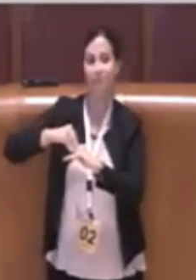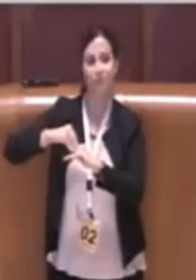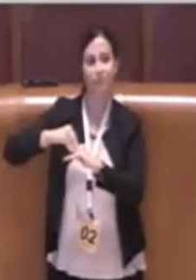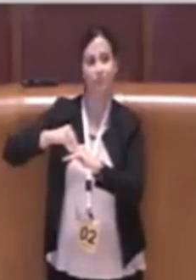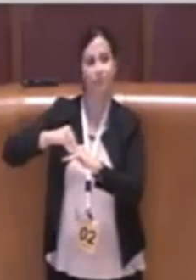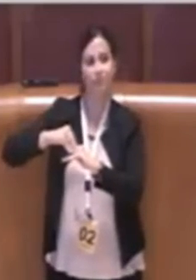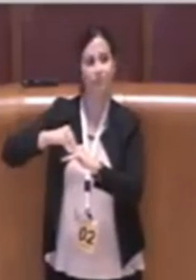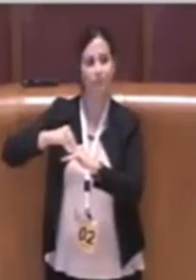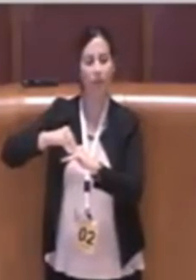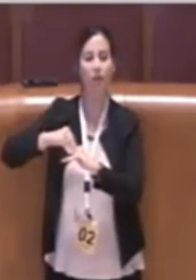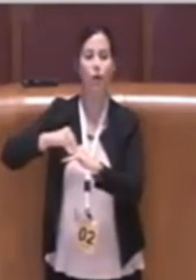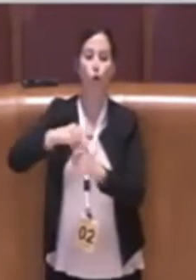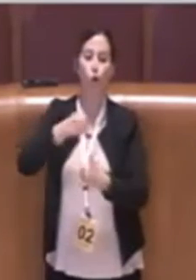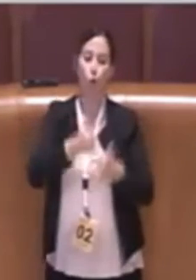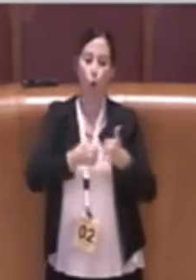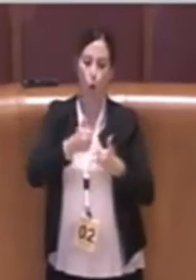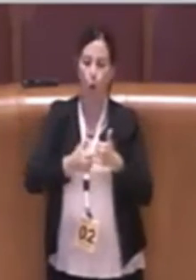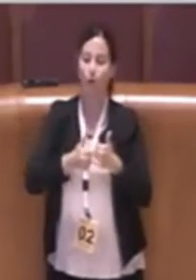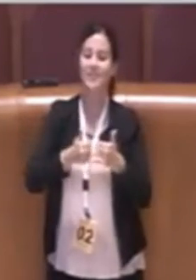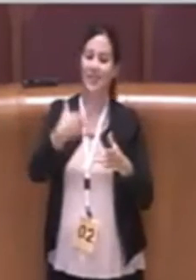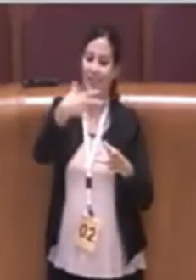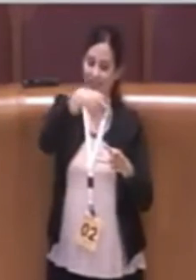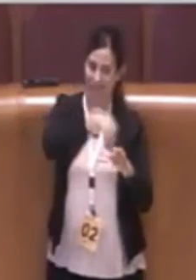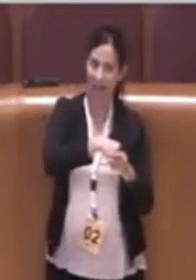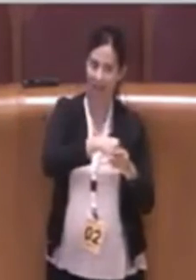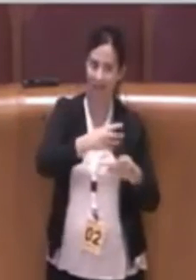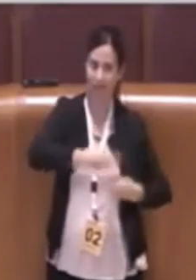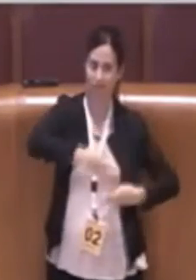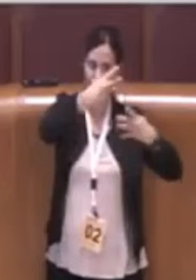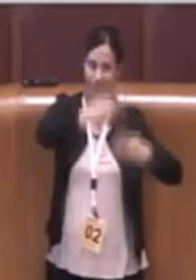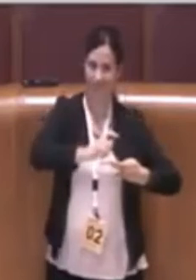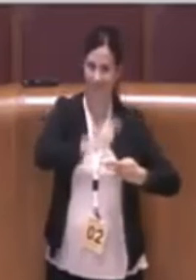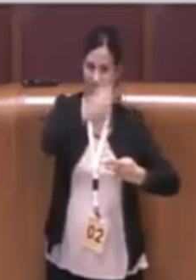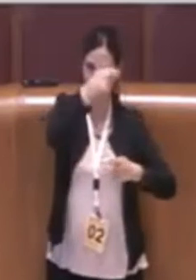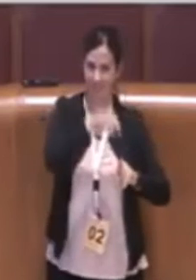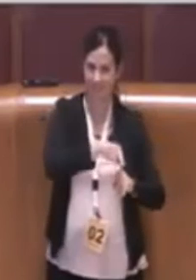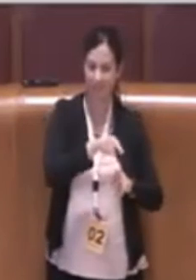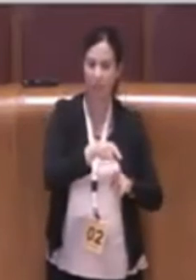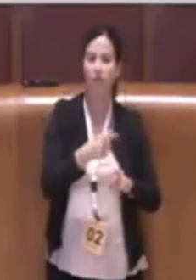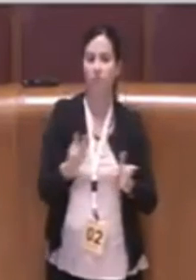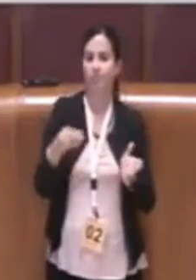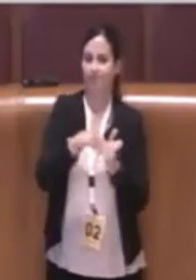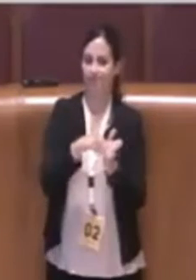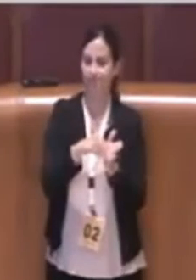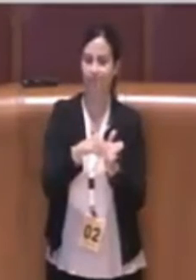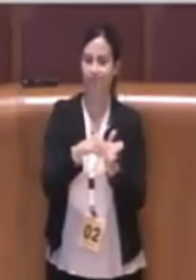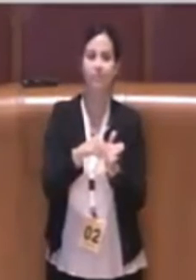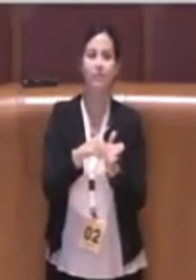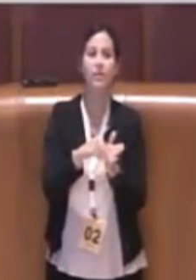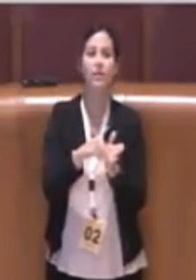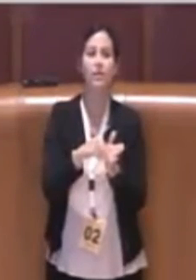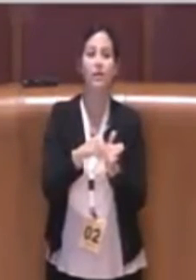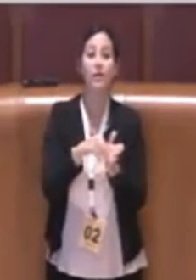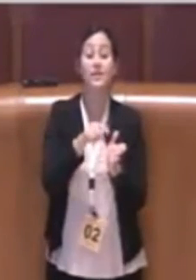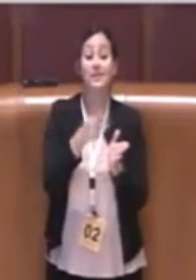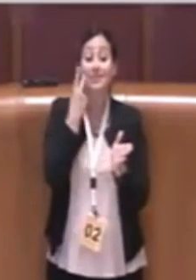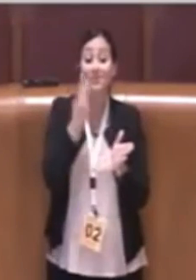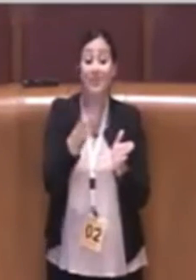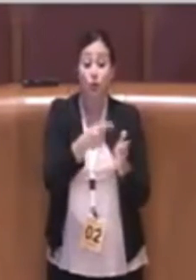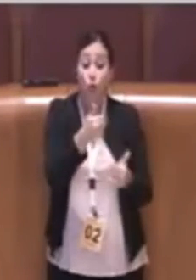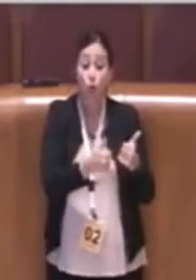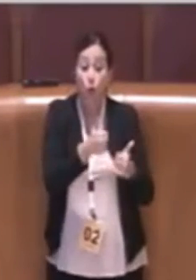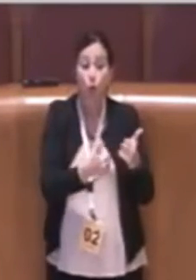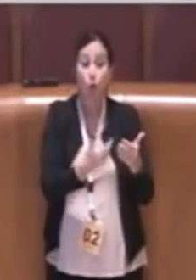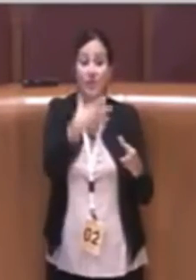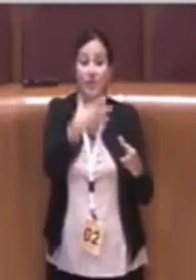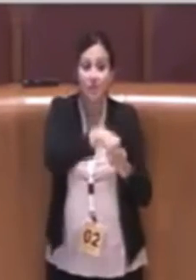concorsi interni che ovviamente, come abbiamo compreso, hanno avuto un iter molto